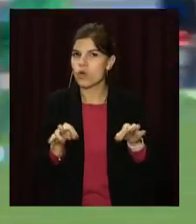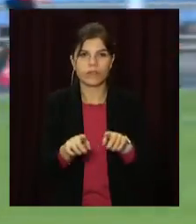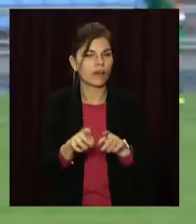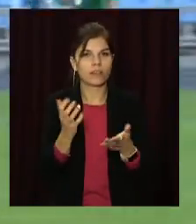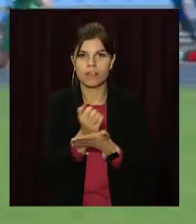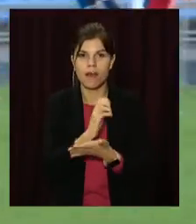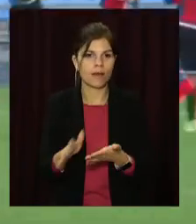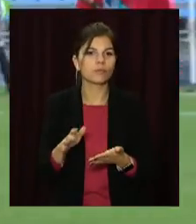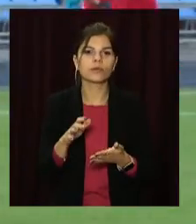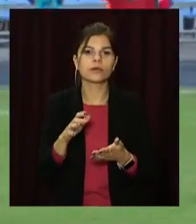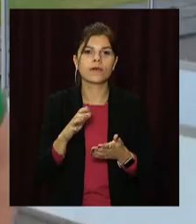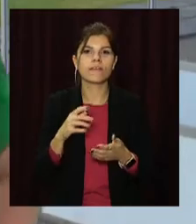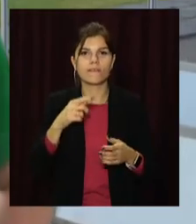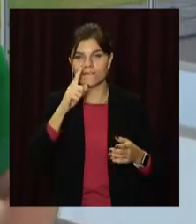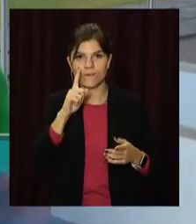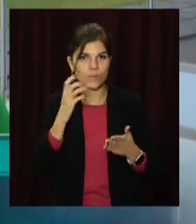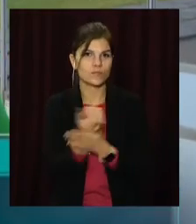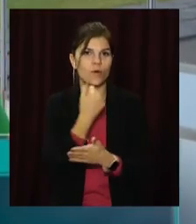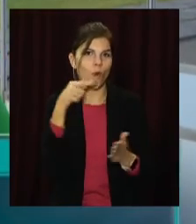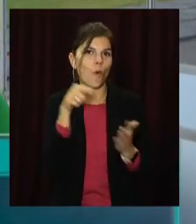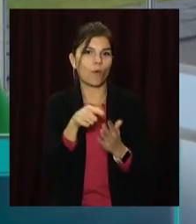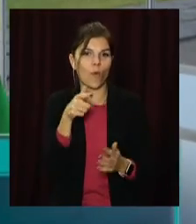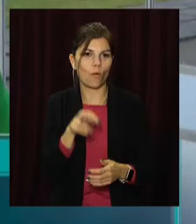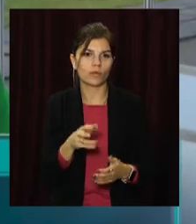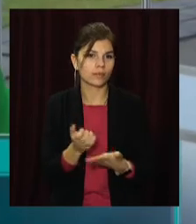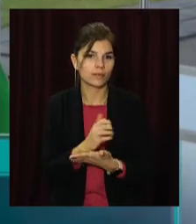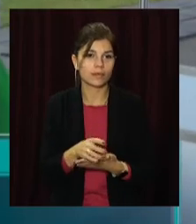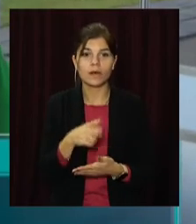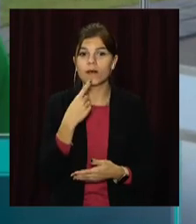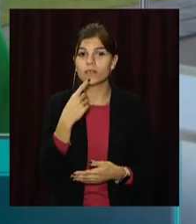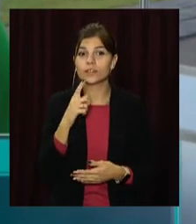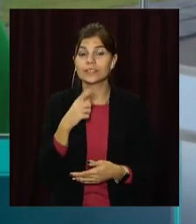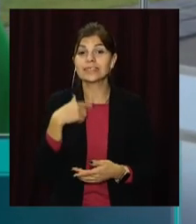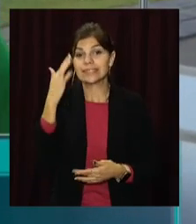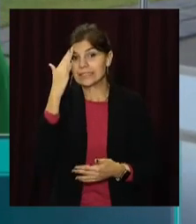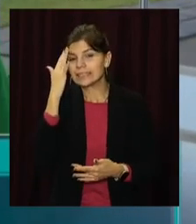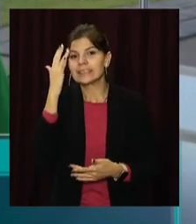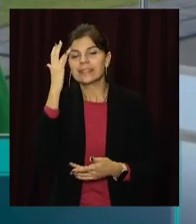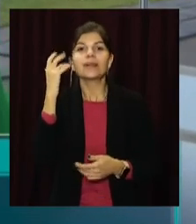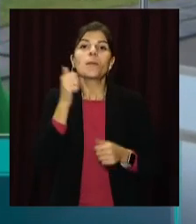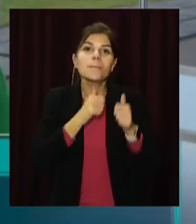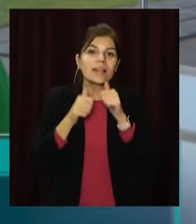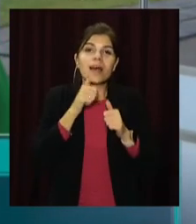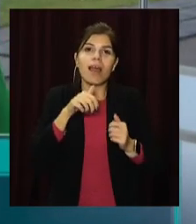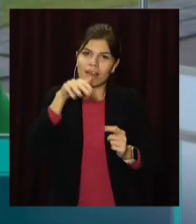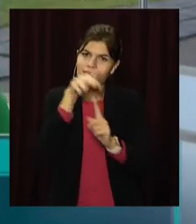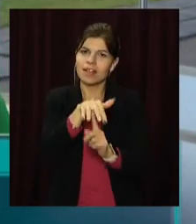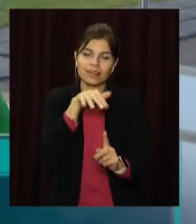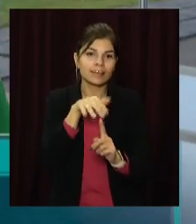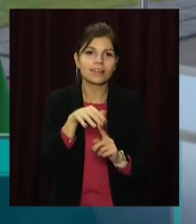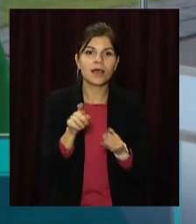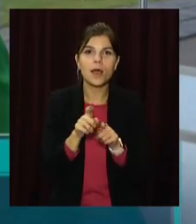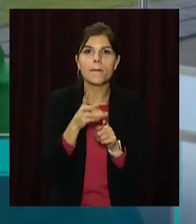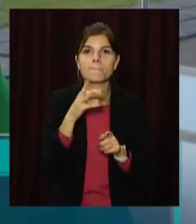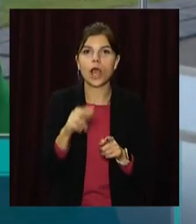трансформувати її в голи. У людей один удар, перебуваємо, атакуємо. Не знаю, м'яч